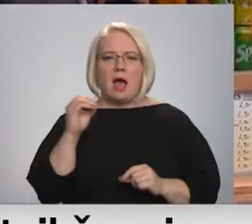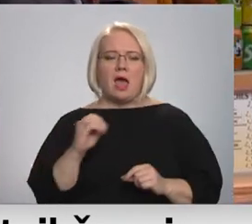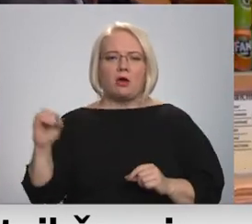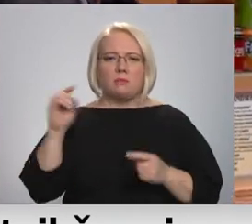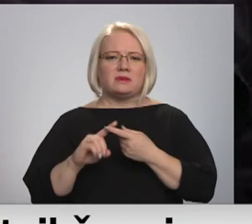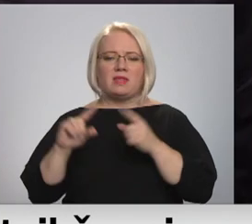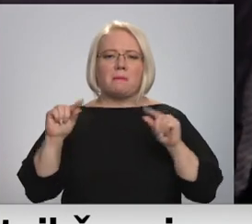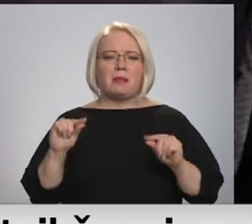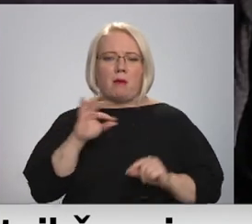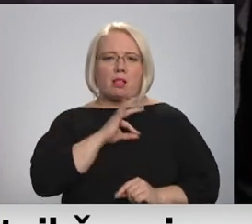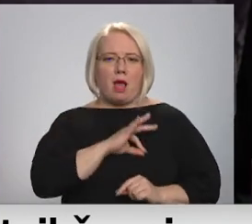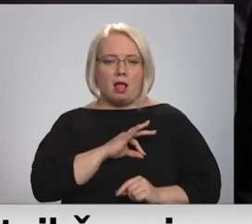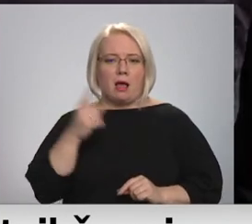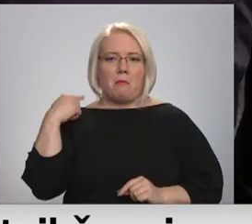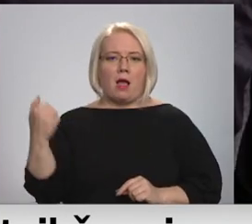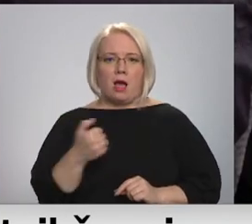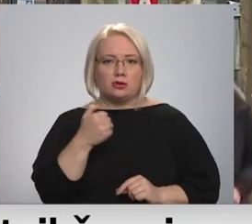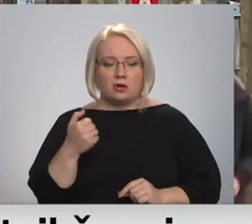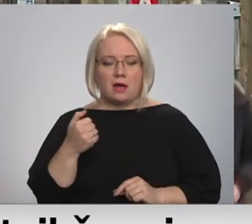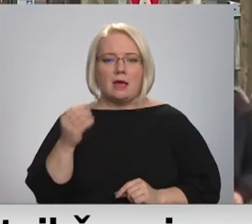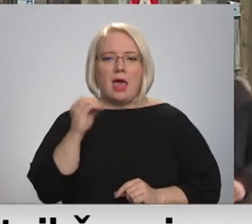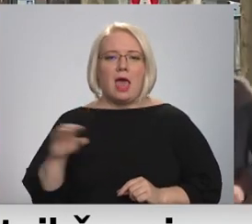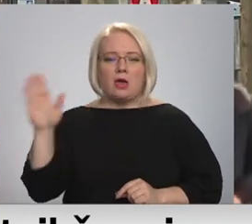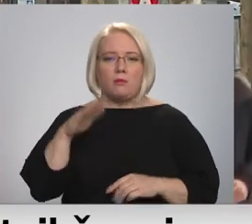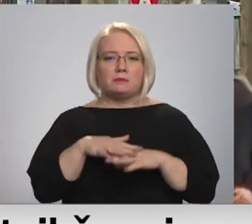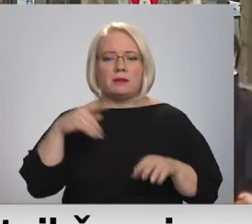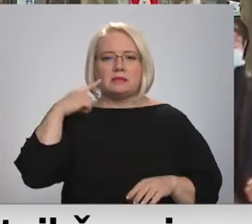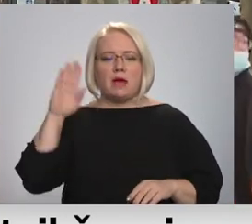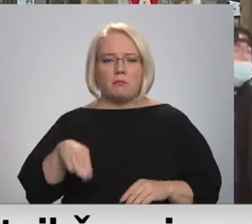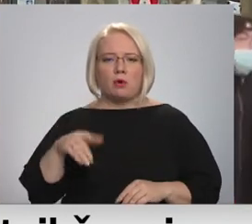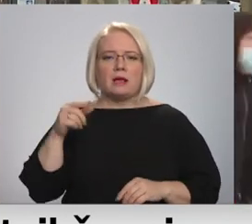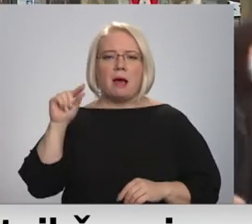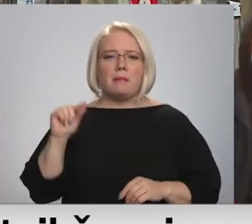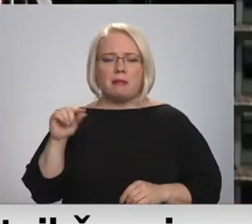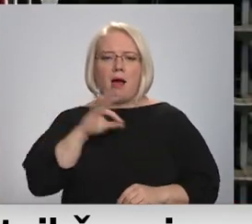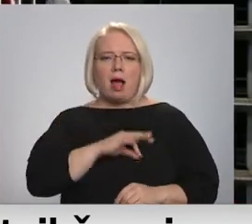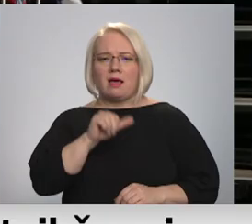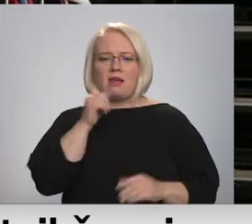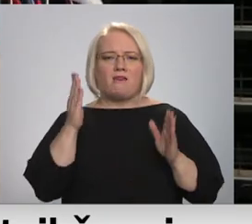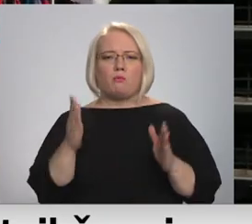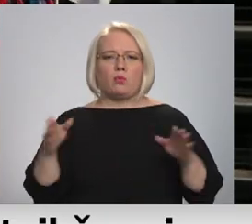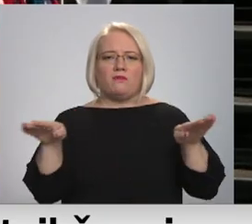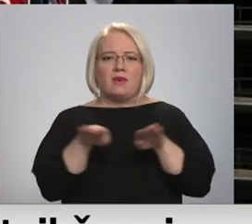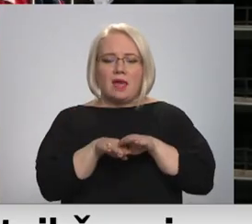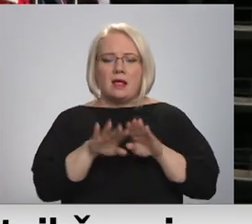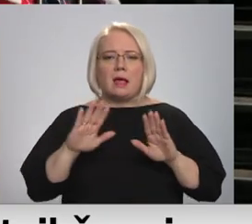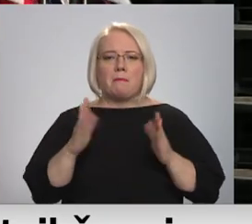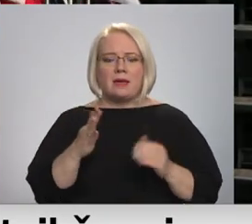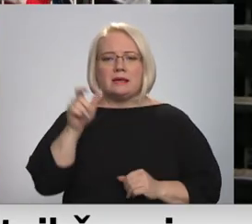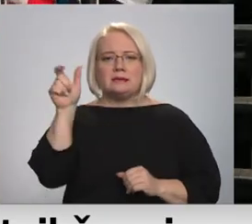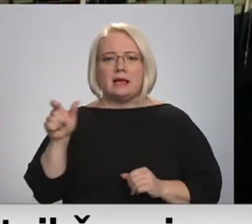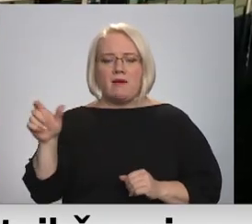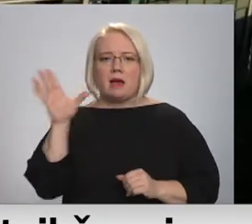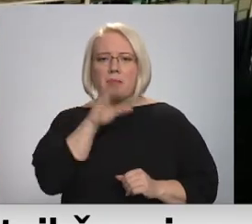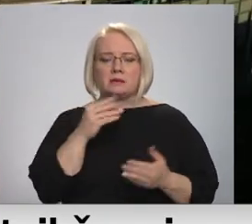Savienībā pērni. Eiropas parlamenta deputāti saprot, ka minimālā alga nevar būt visās valstīs vienāda, tomēr cilvēkam jāspēja ar to samaksēt